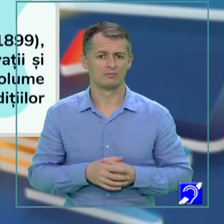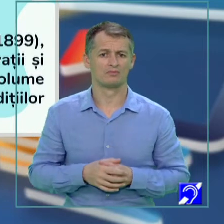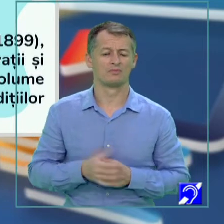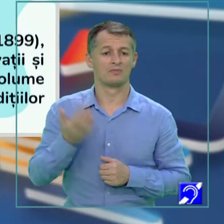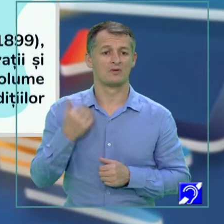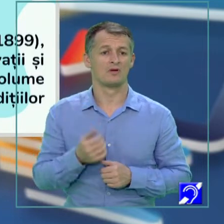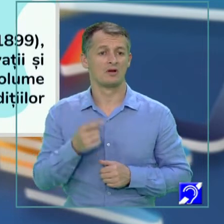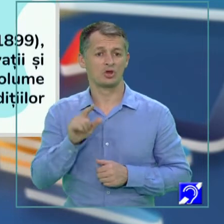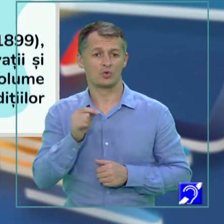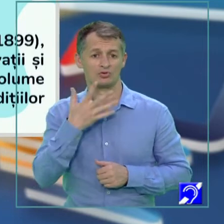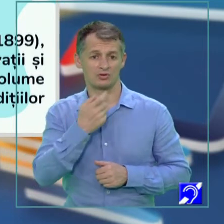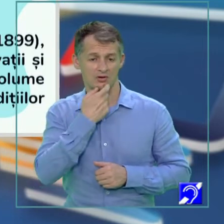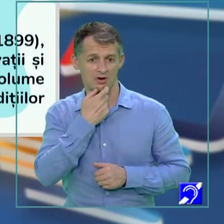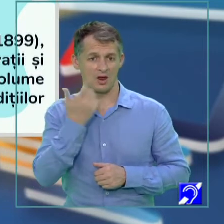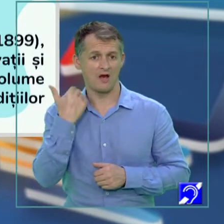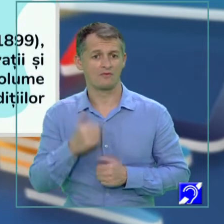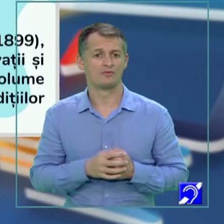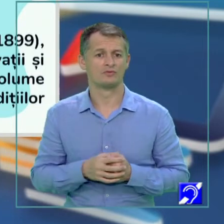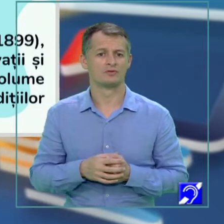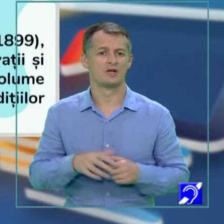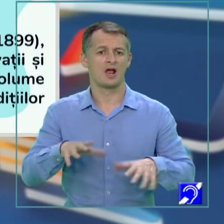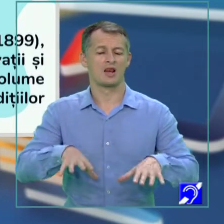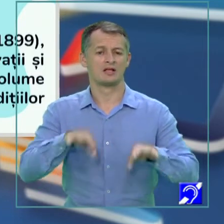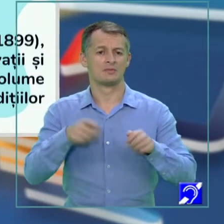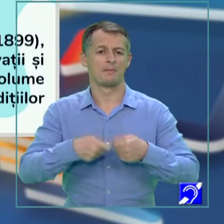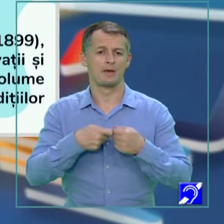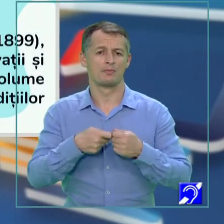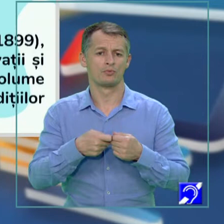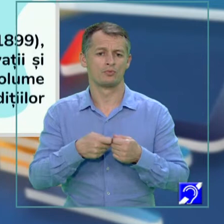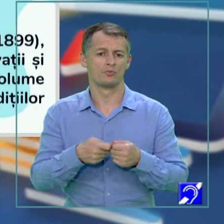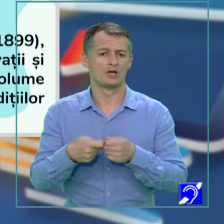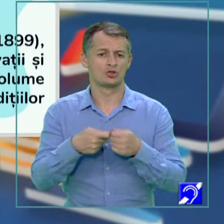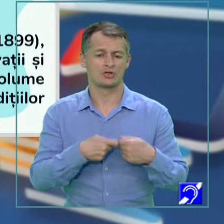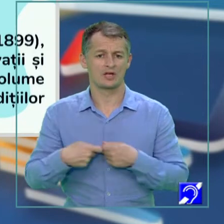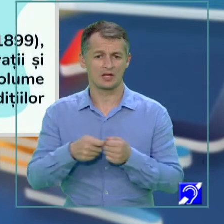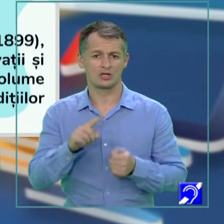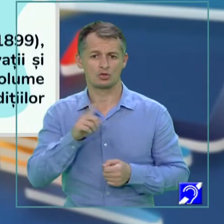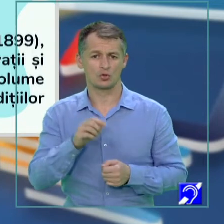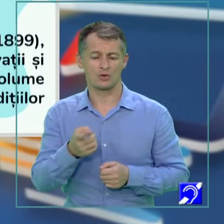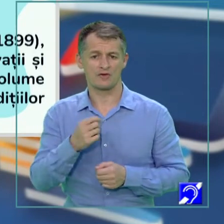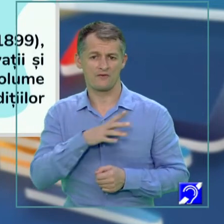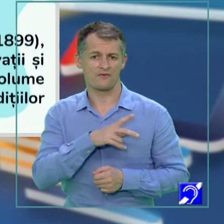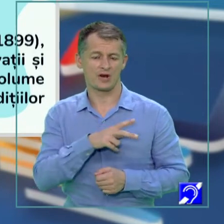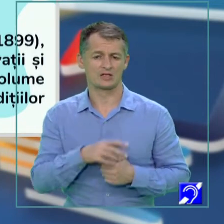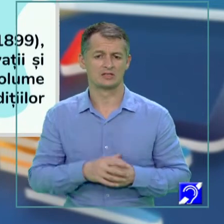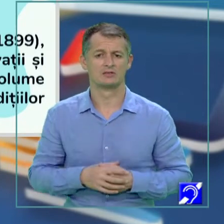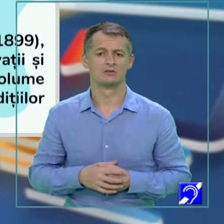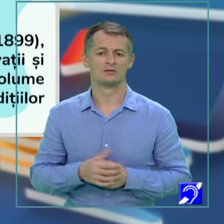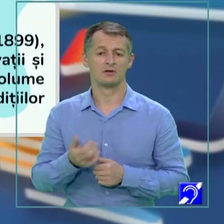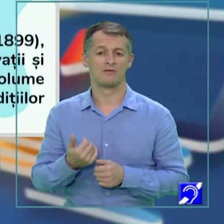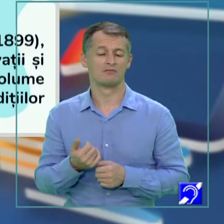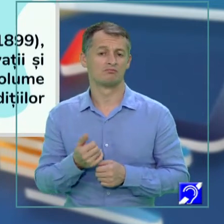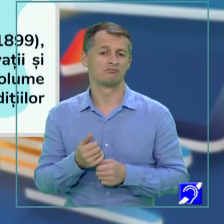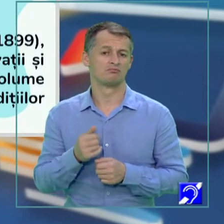ani a fost ales membru al societății zoologice din Franța și a fost recomandat să participe ca